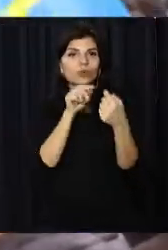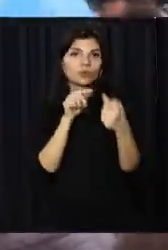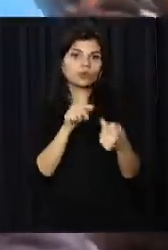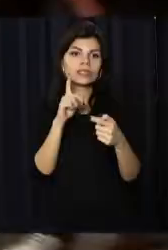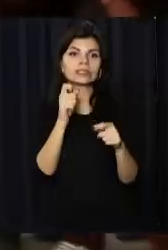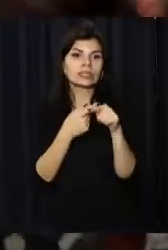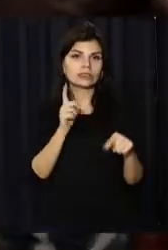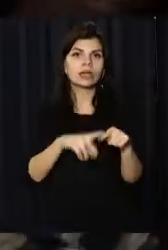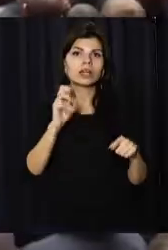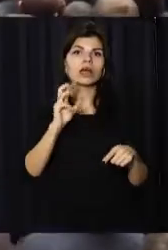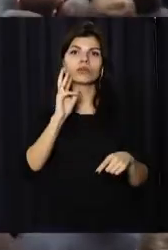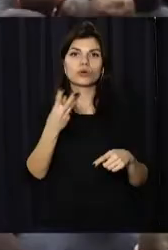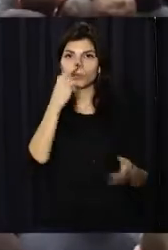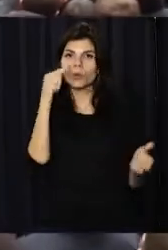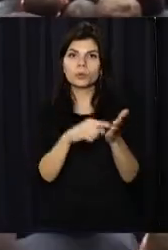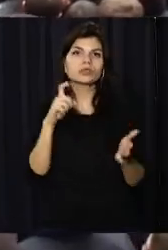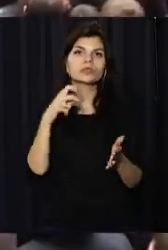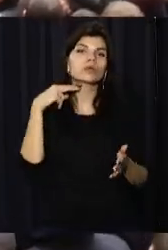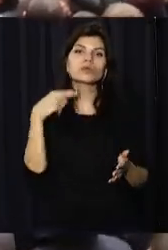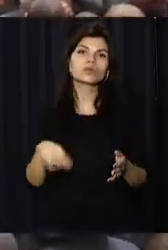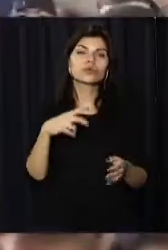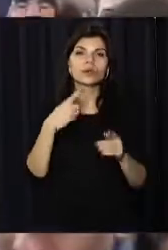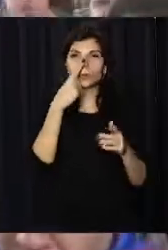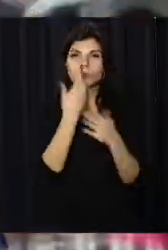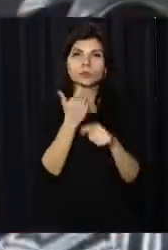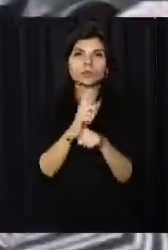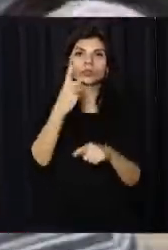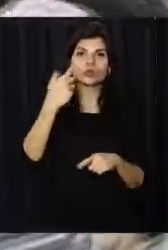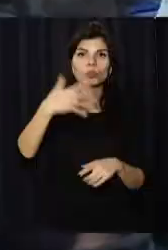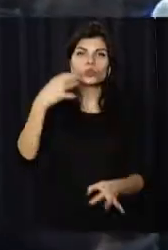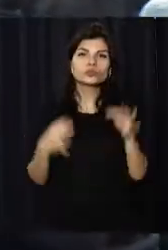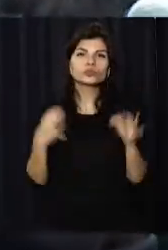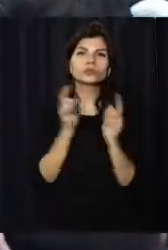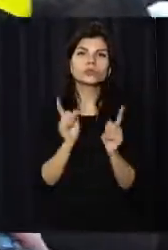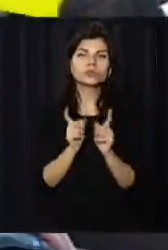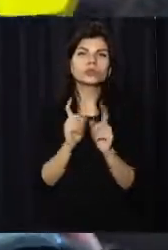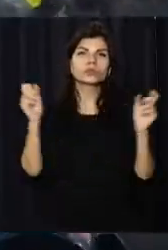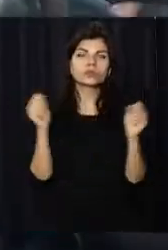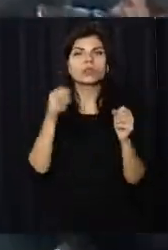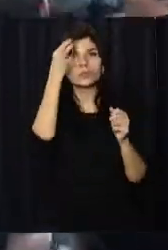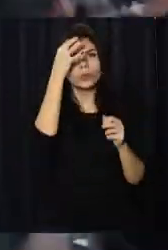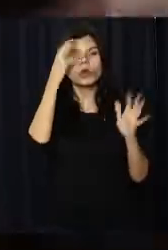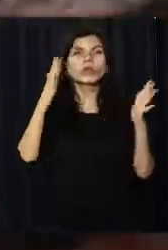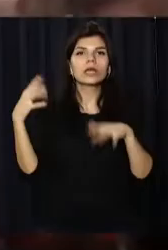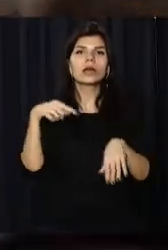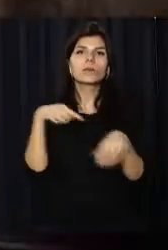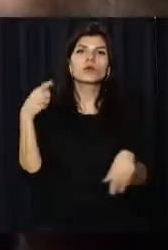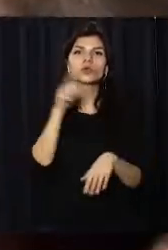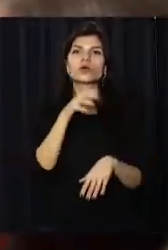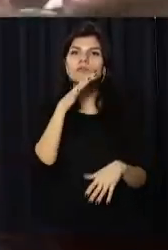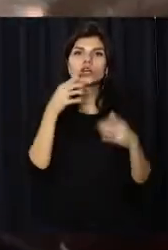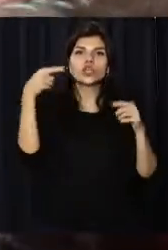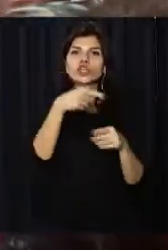їй і за це на три роки потрапив за грати. Більш ніж 150 засідань суду. Всі деталі, спогади та емоції тієї